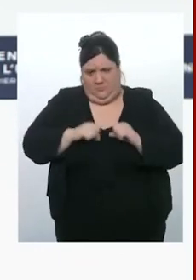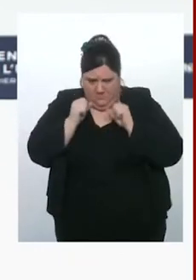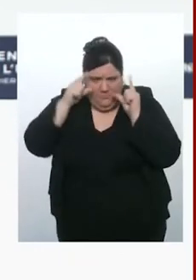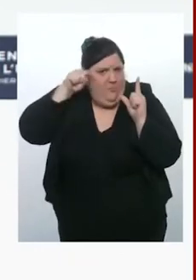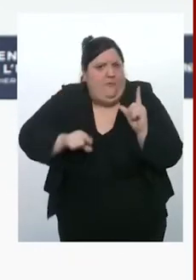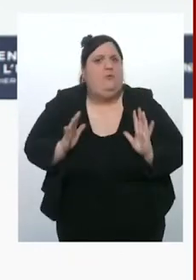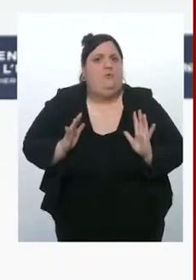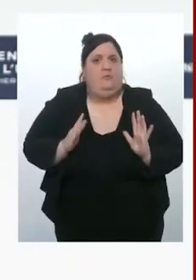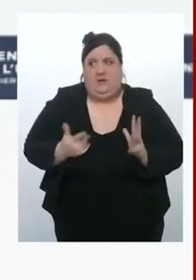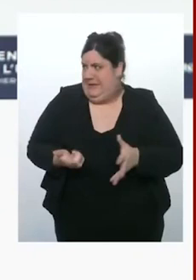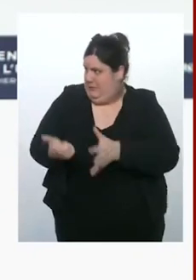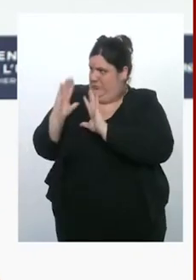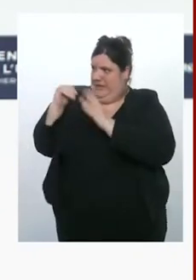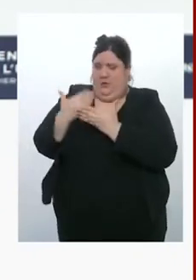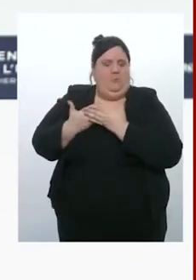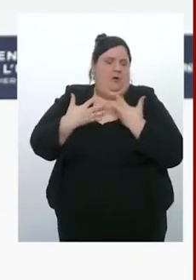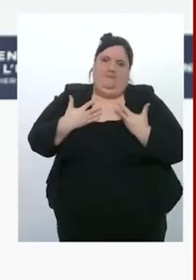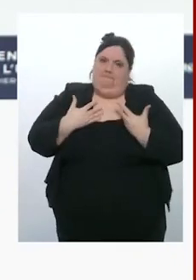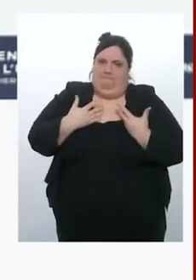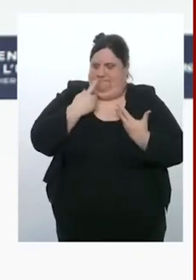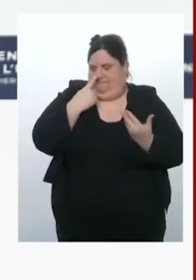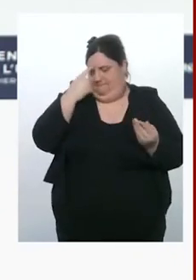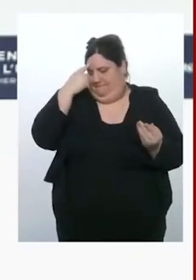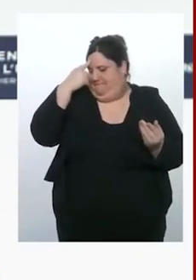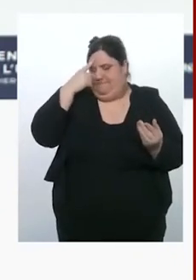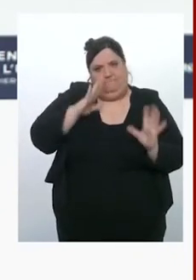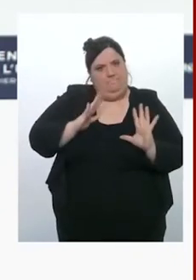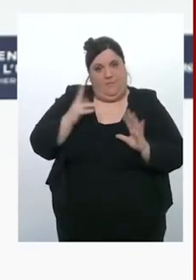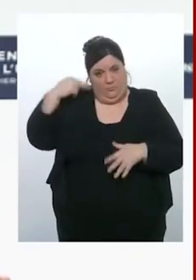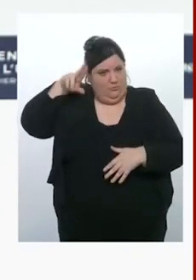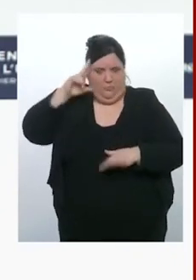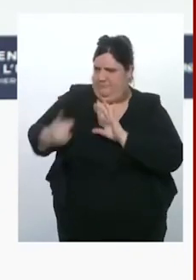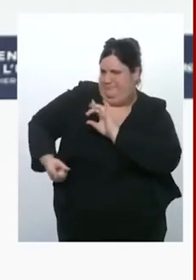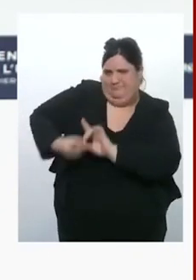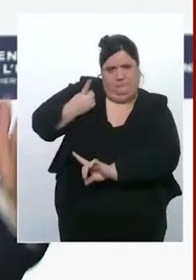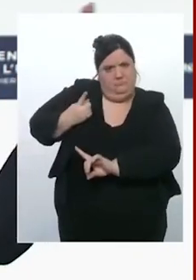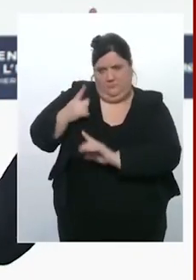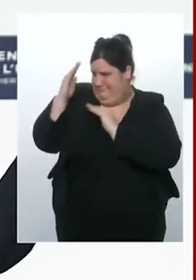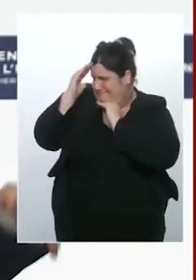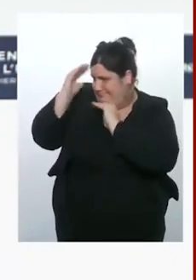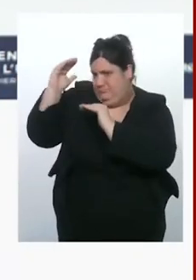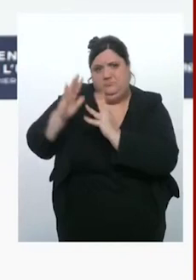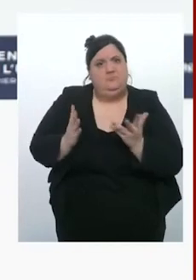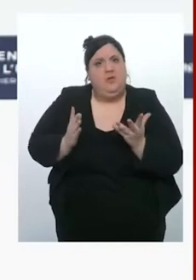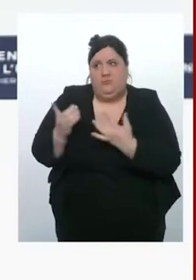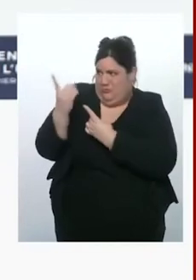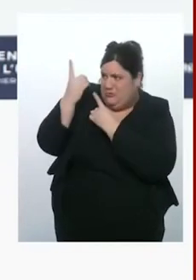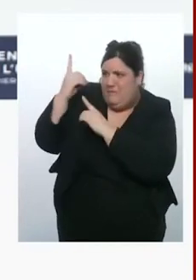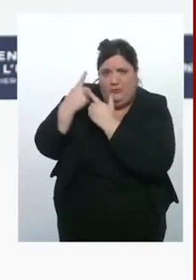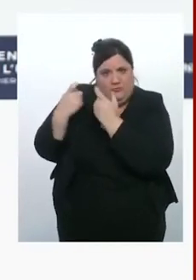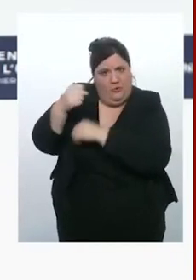Moi, je crois dans l'Europe. Je crois dans une Europe de la défense. Je pense que c'est notre sol, notre continent. On a de la chance d'avoir des gens au bout du monde